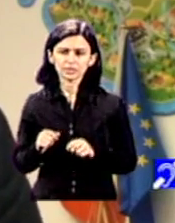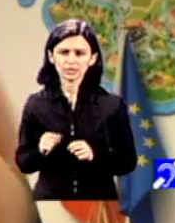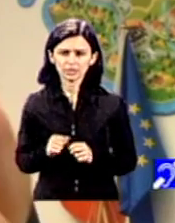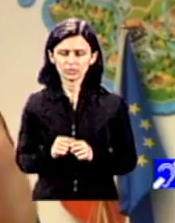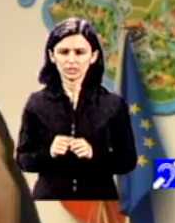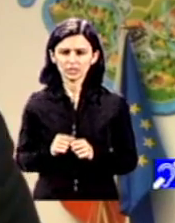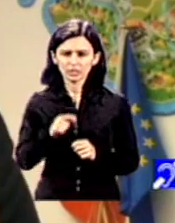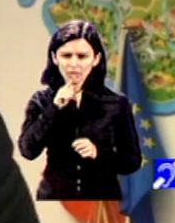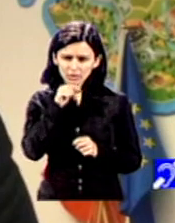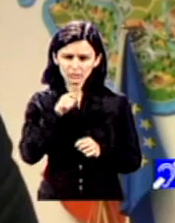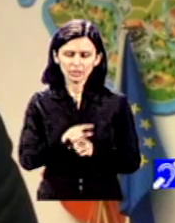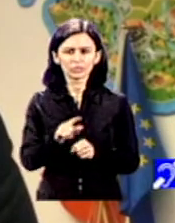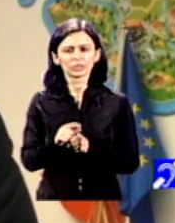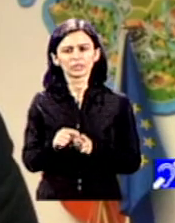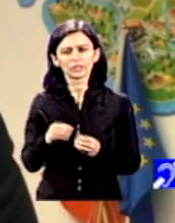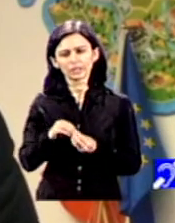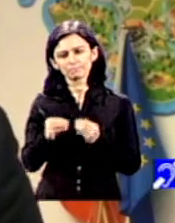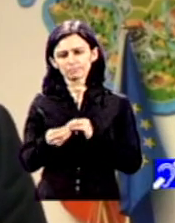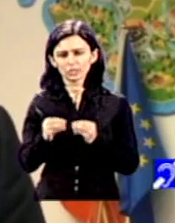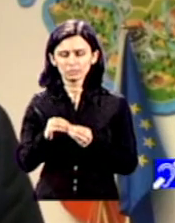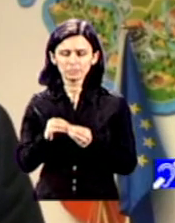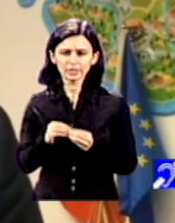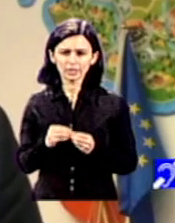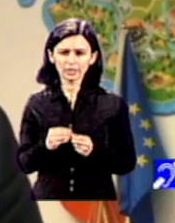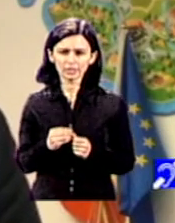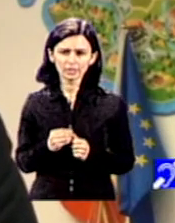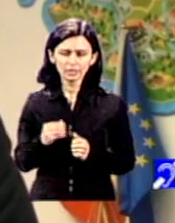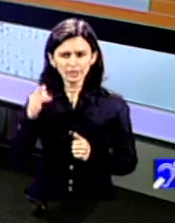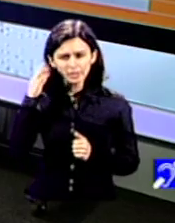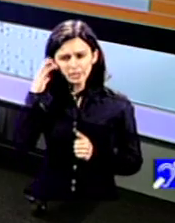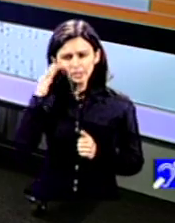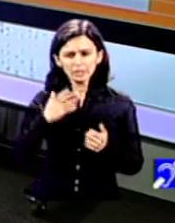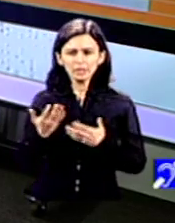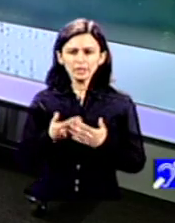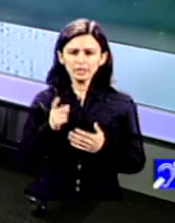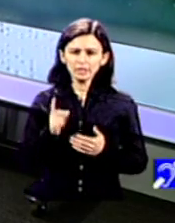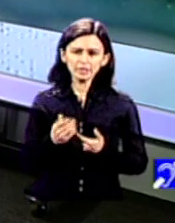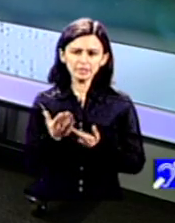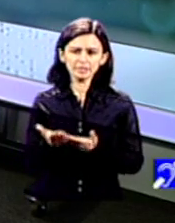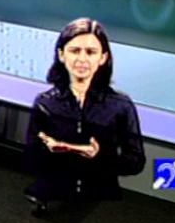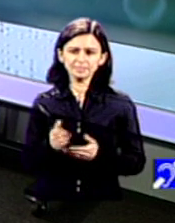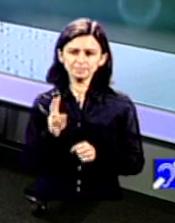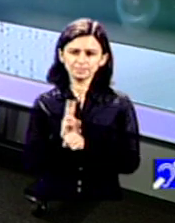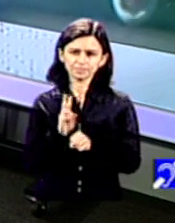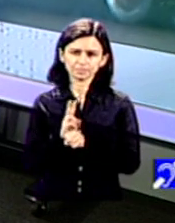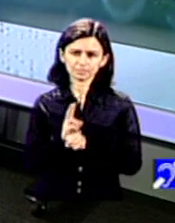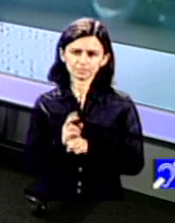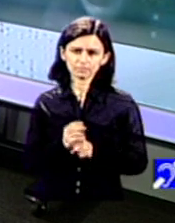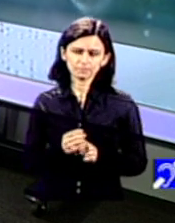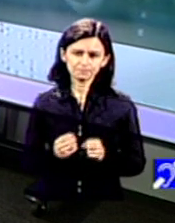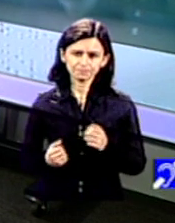complicate din perspectiva grijii pe care trebuie să o oferi și asistențe, au devenit focare